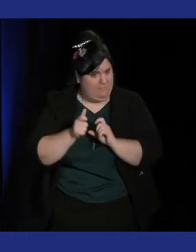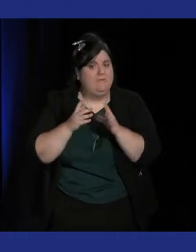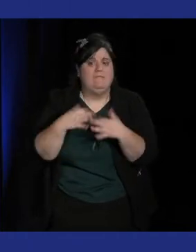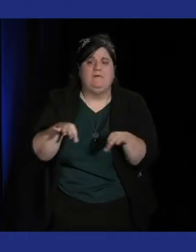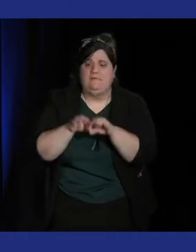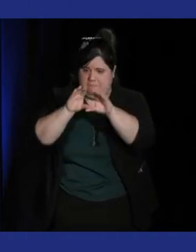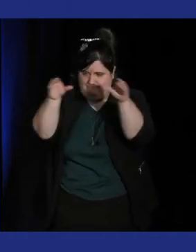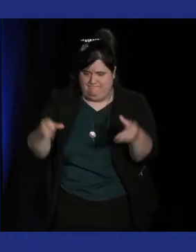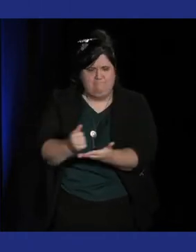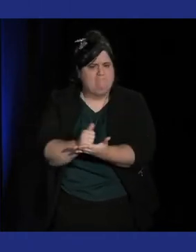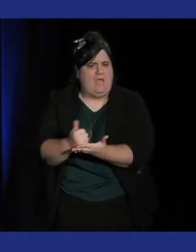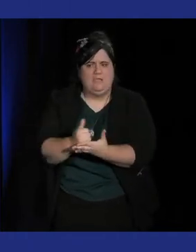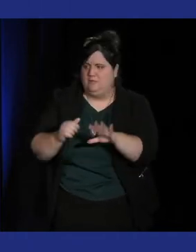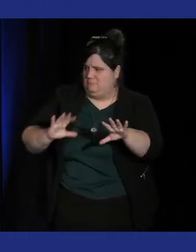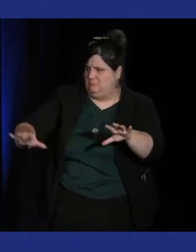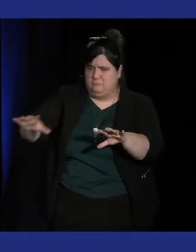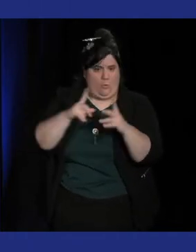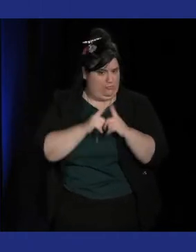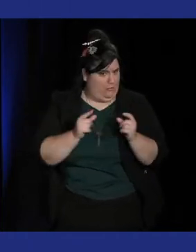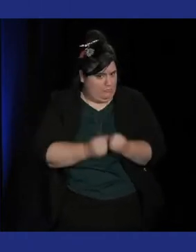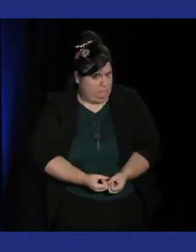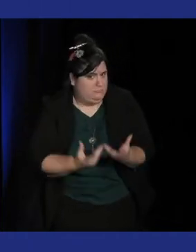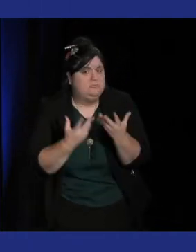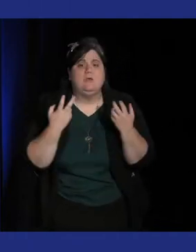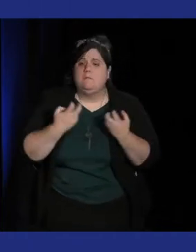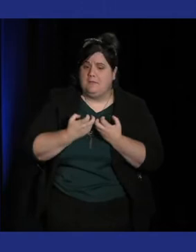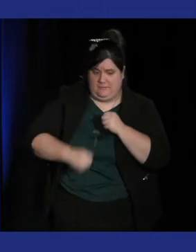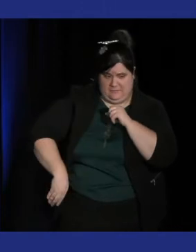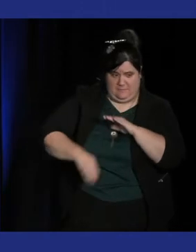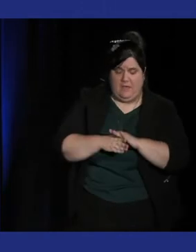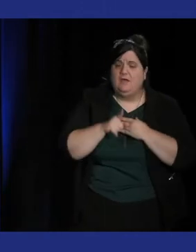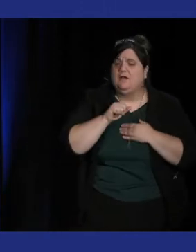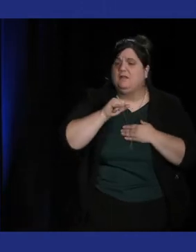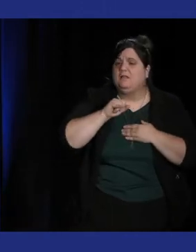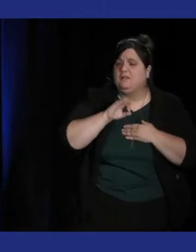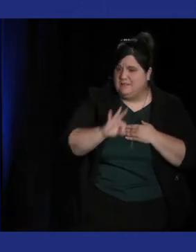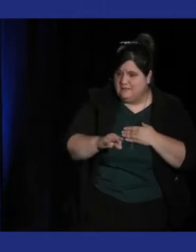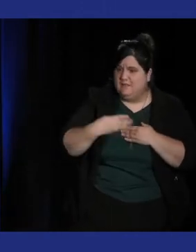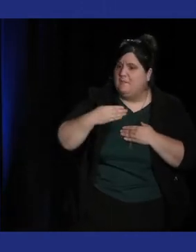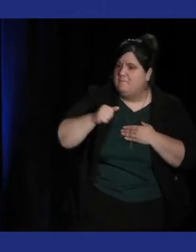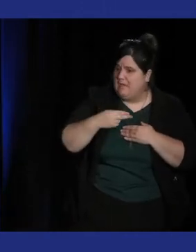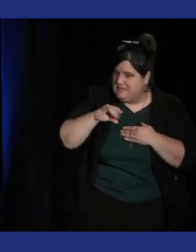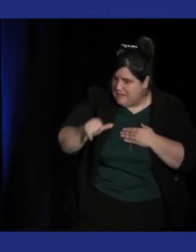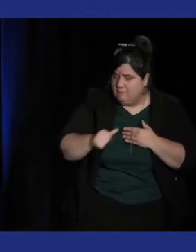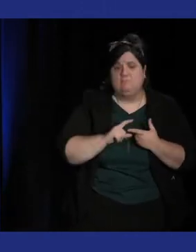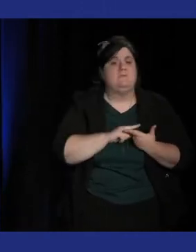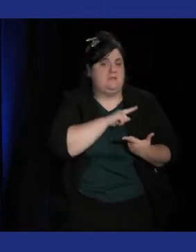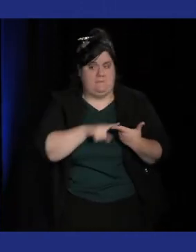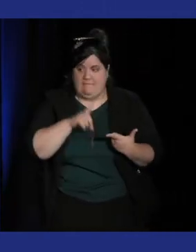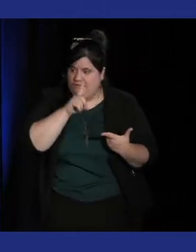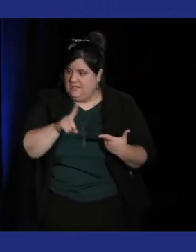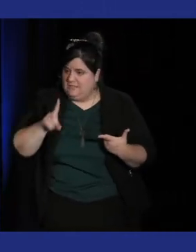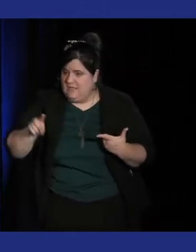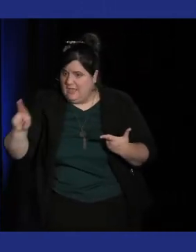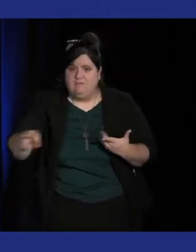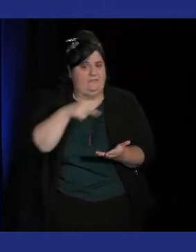Japon avec en premier lieu la série Beatmania puis par la suite la série Denzen's Révolution qui pour le coup elle a